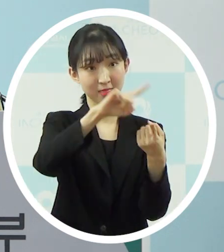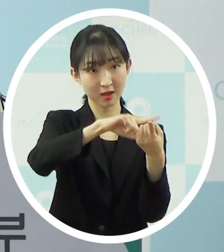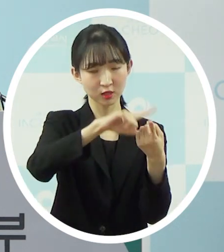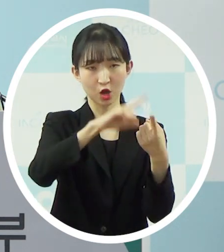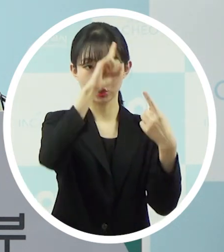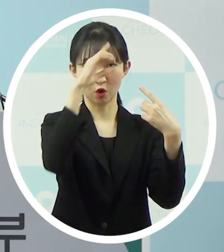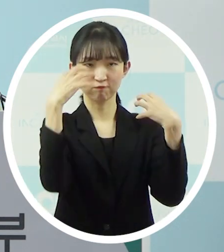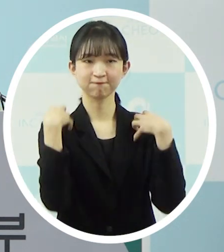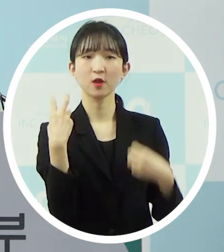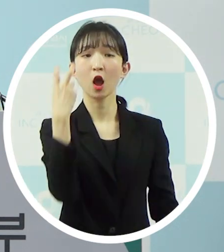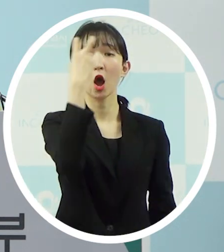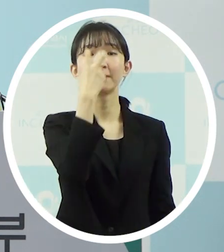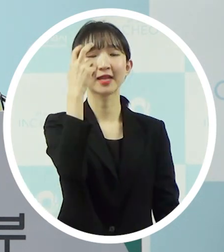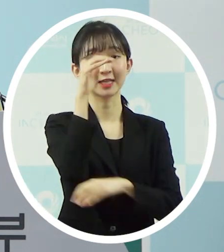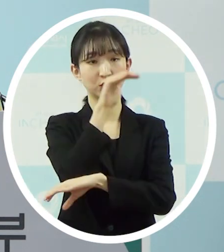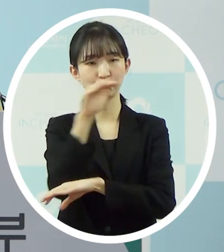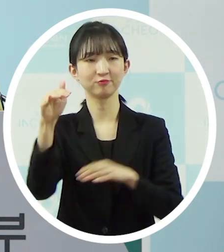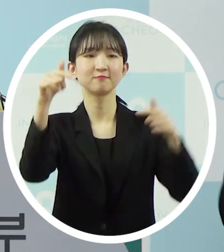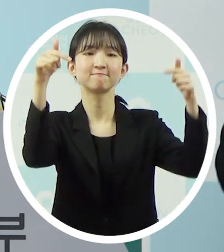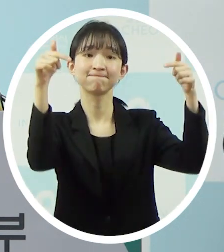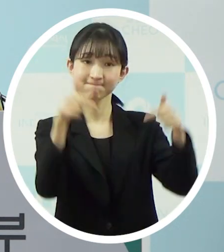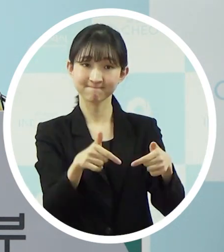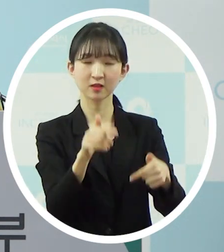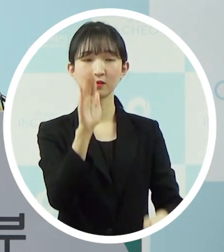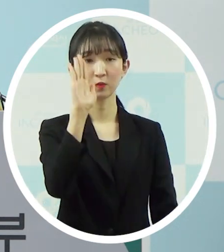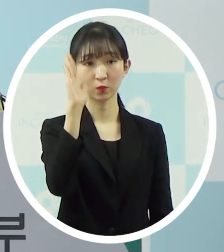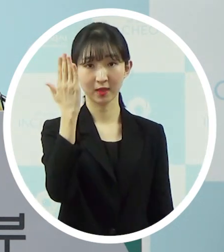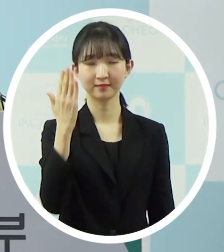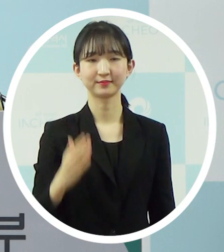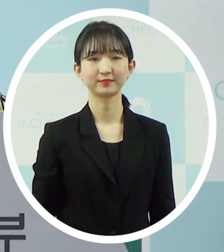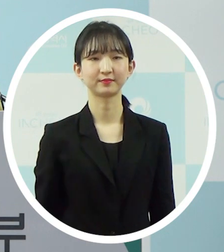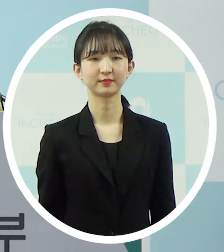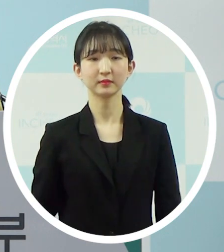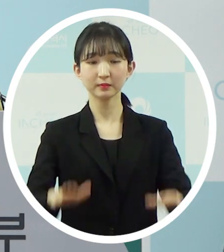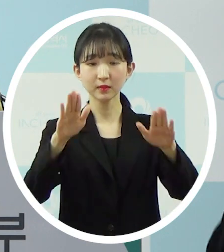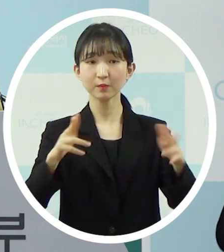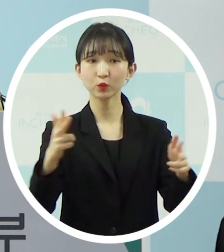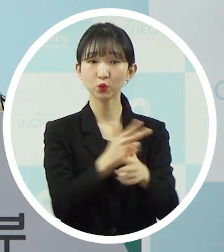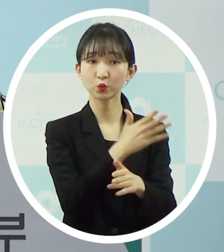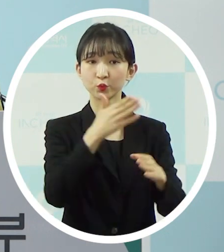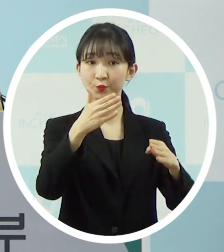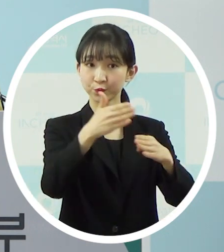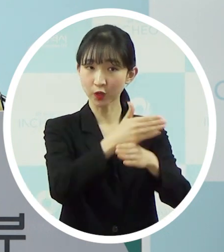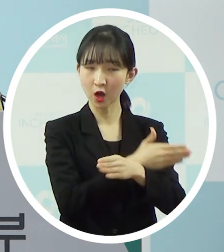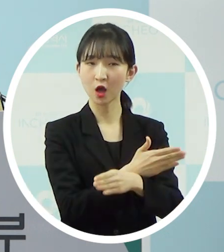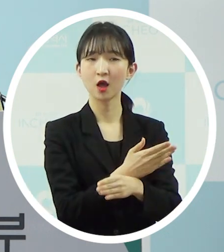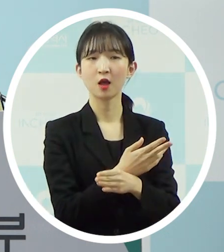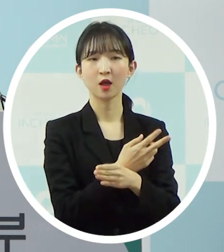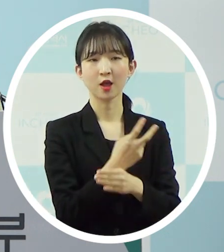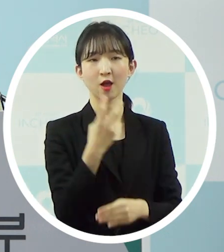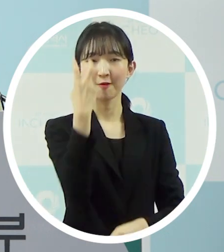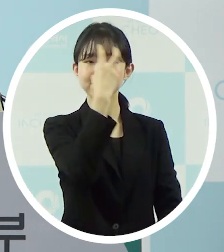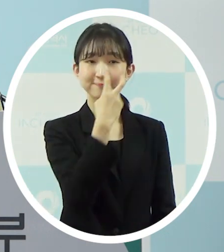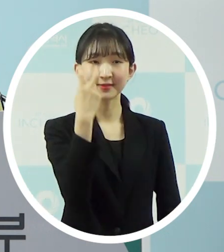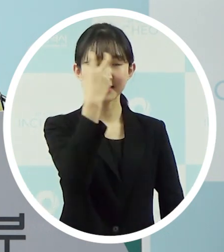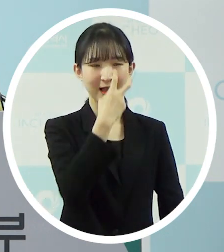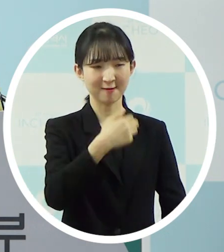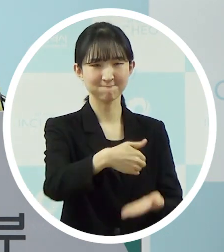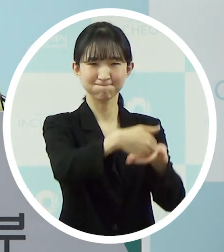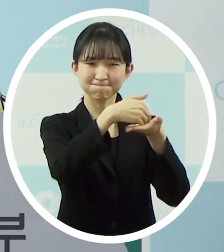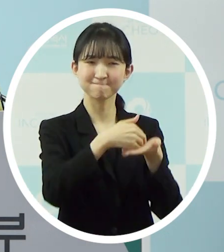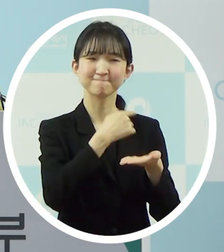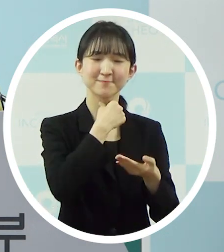검체검사 기준이 완화되었습니다. 이로 인해 이번 주부터 검체검사 의뢰자가 대폭